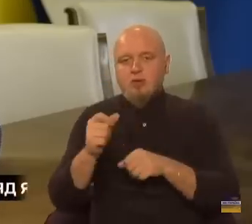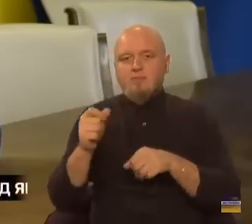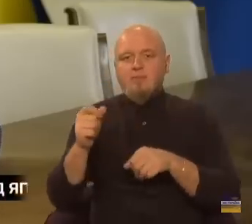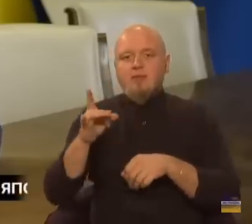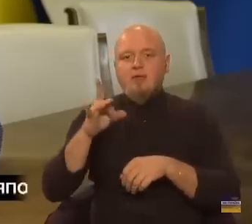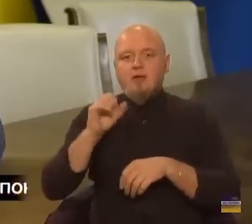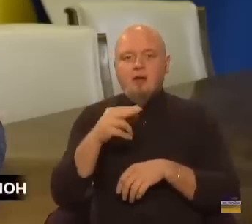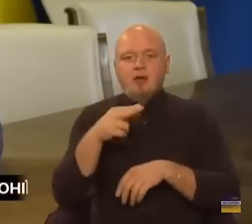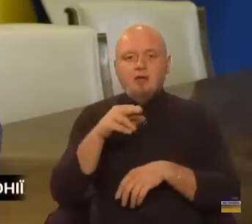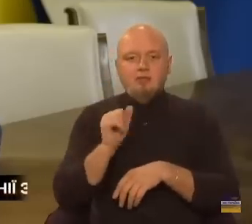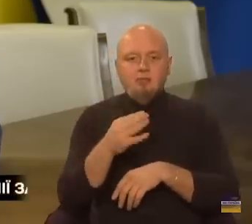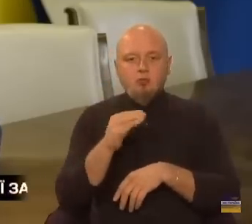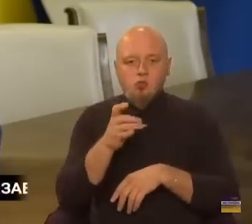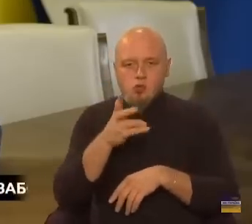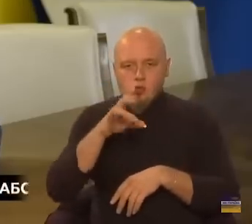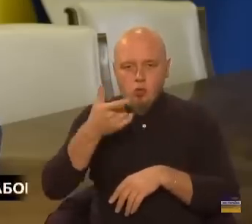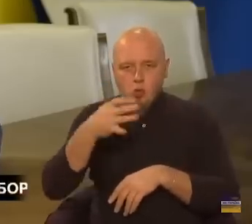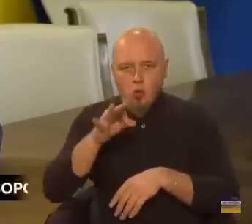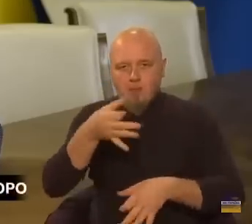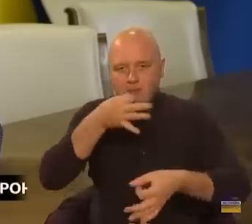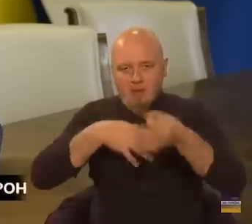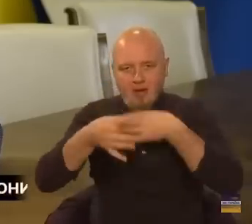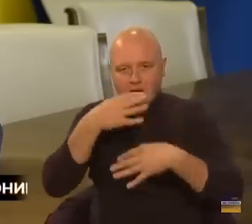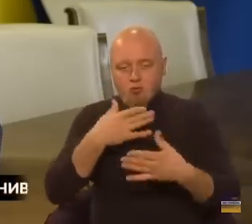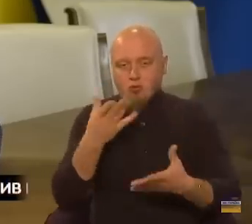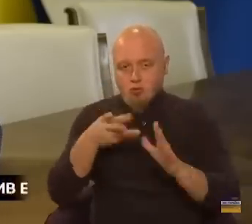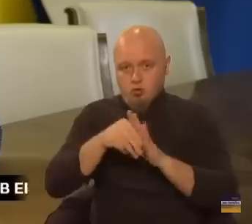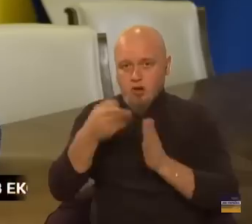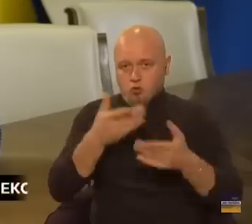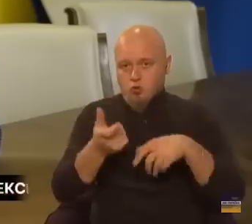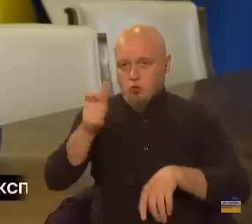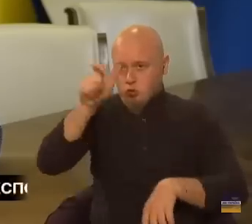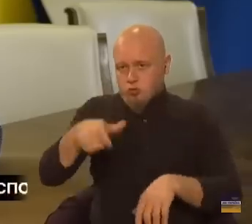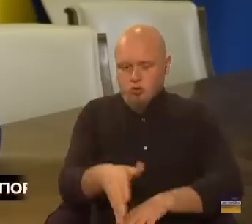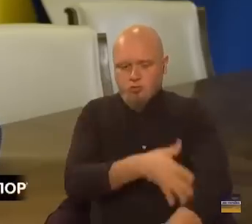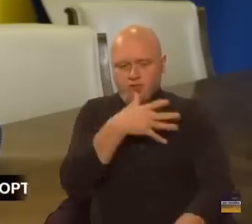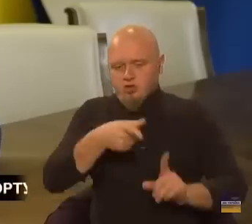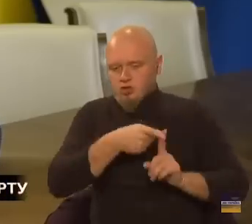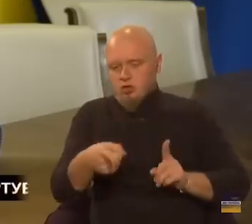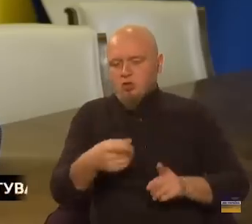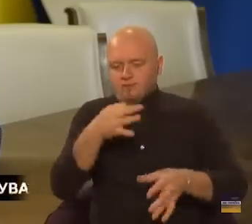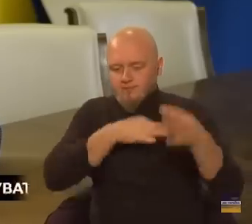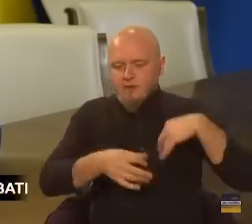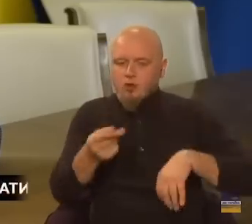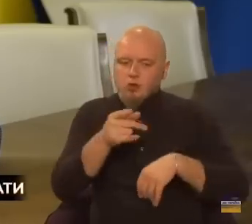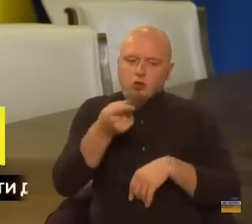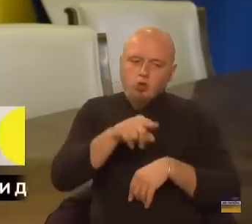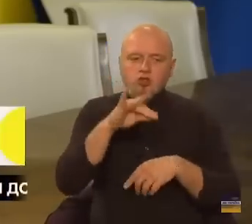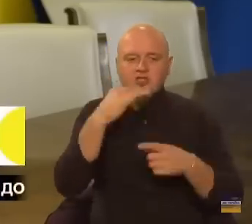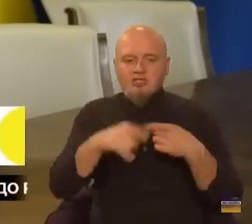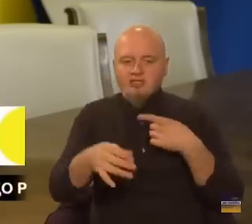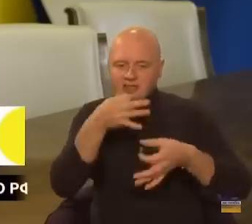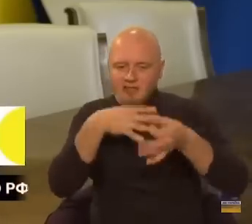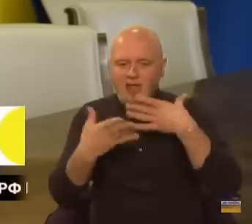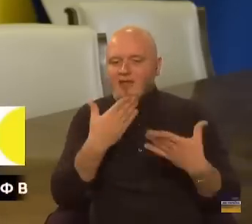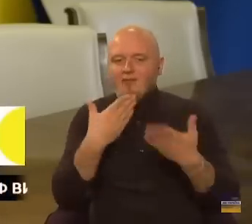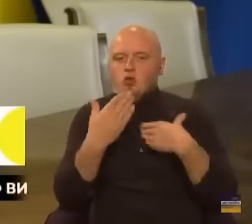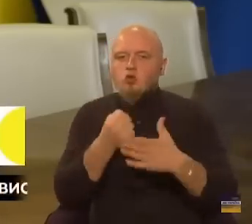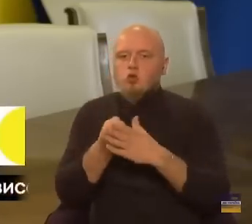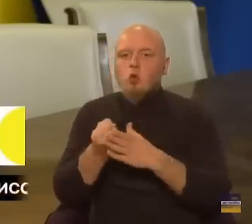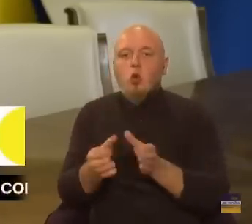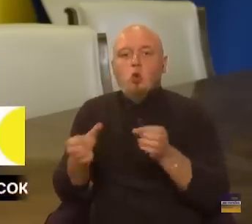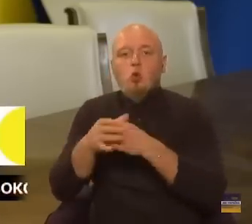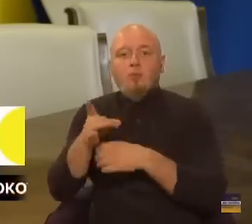препарату. Зокрема, якщо людина тривалий час вживає той чи інший лікарський засіб, який відноситься до